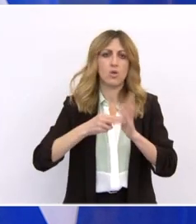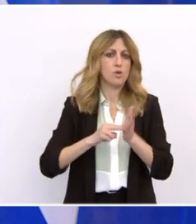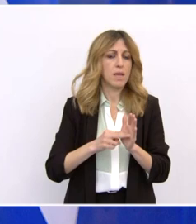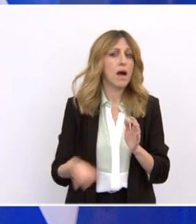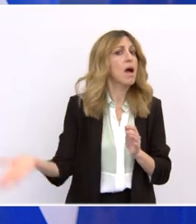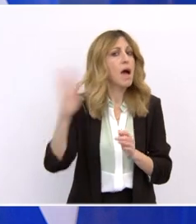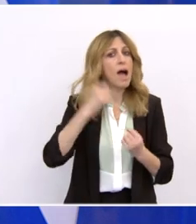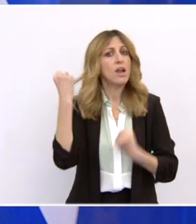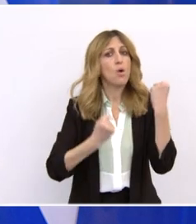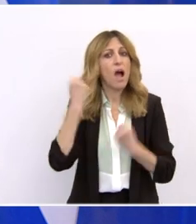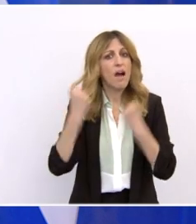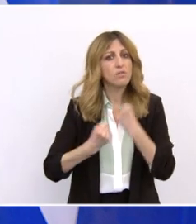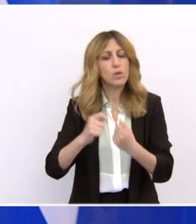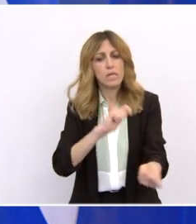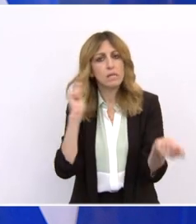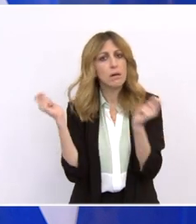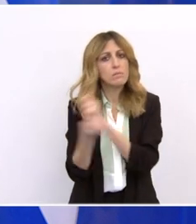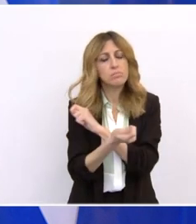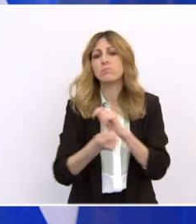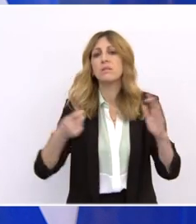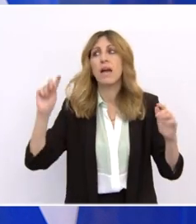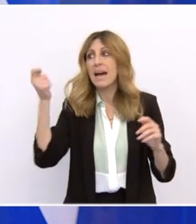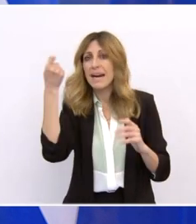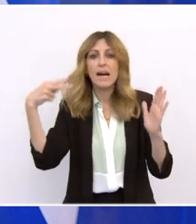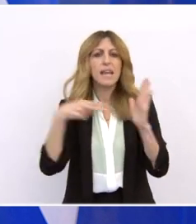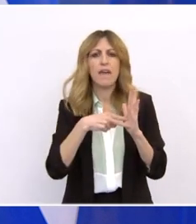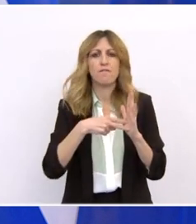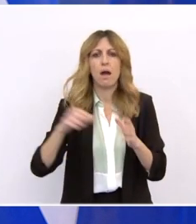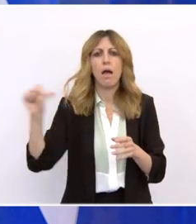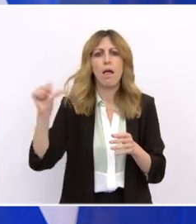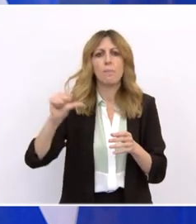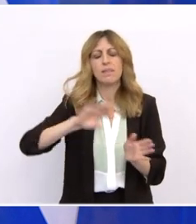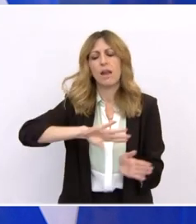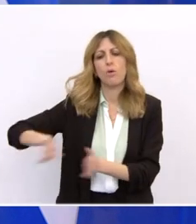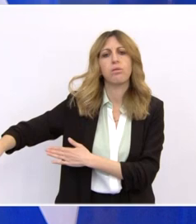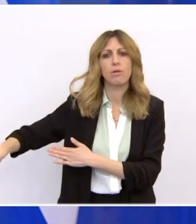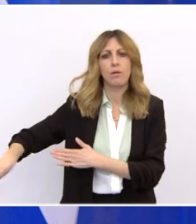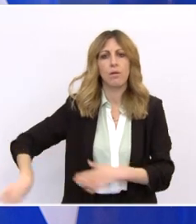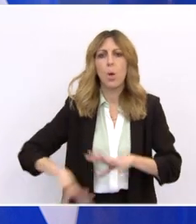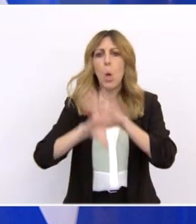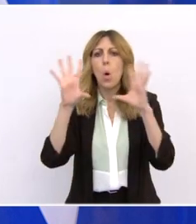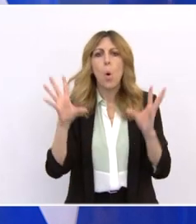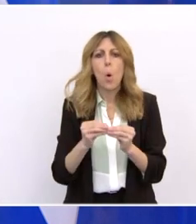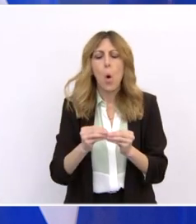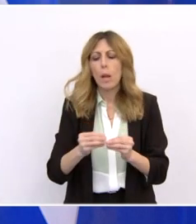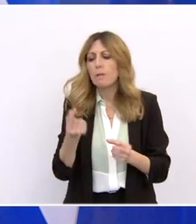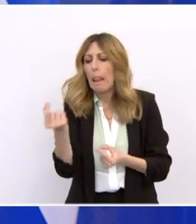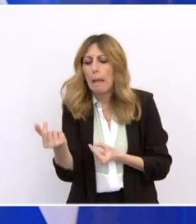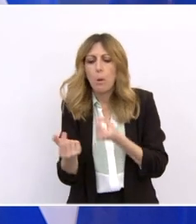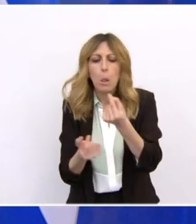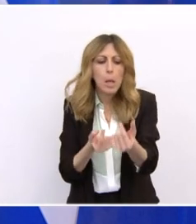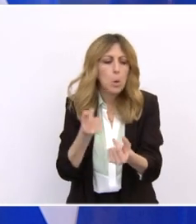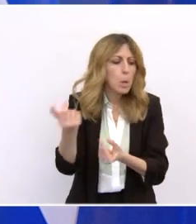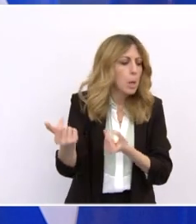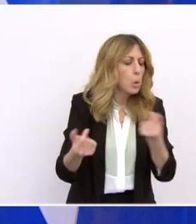μεταφορές, δημόσιες κοινωνίες και ιδιωτικές μεταφορές. Όλες αυτές οι δράσεις δεν είναι αποσπασματικές. Είναι συνεκτικές.